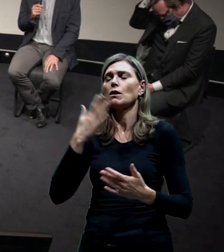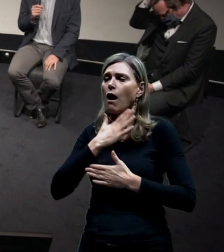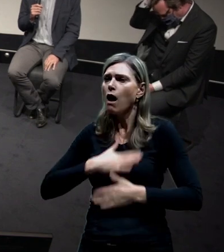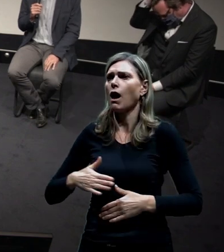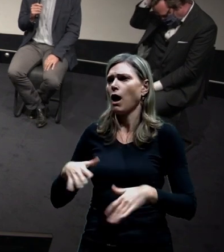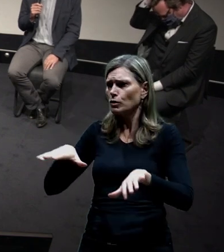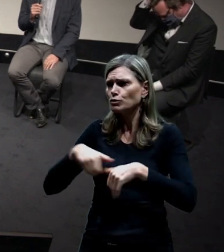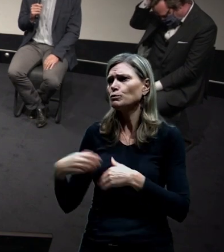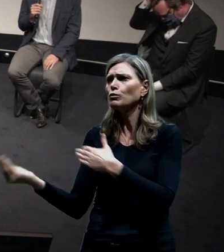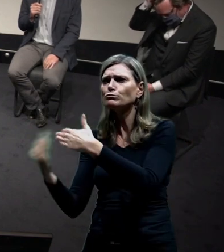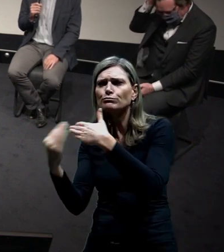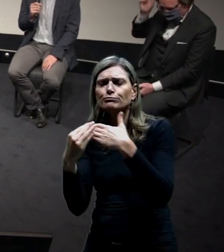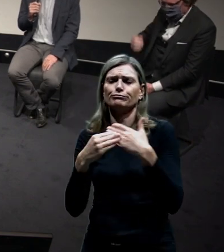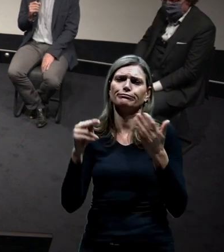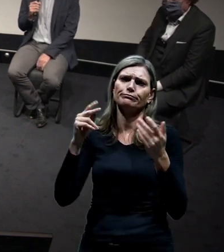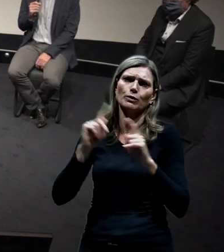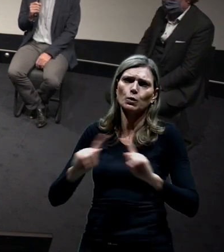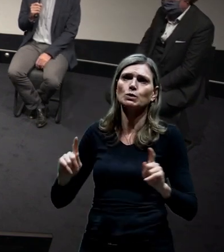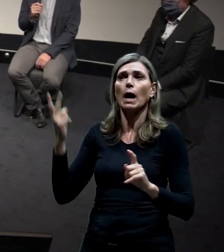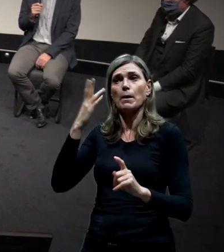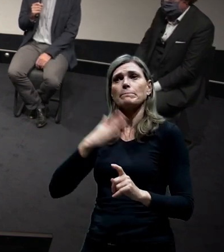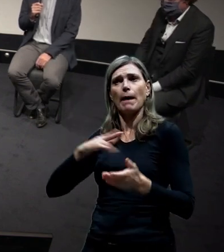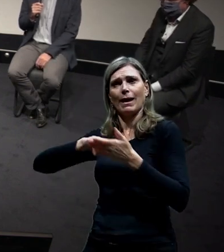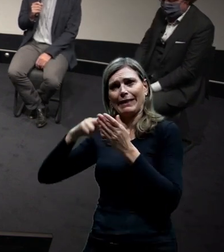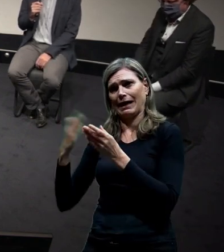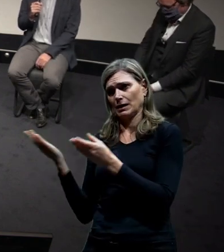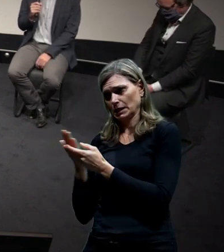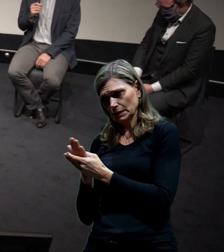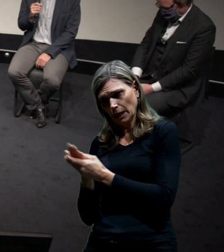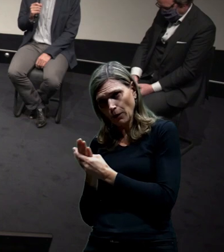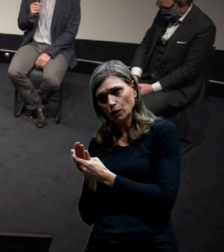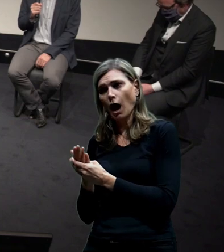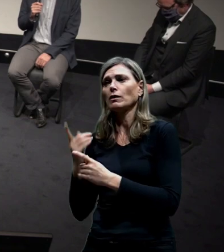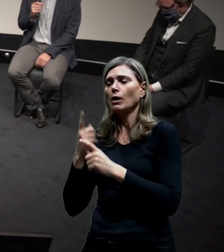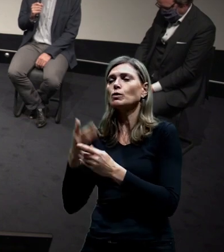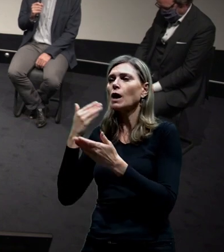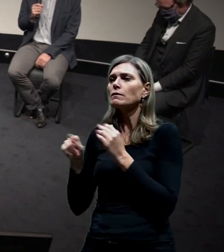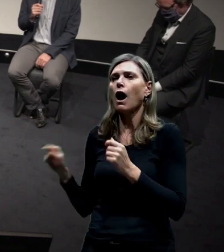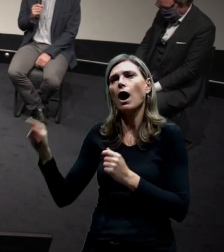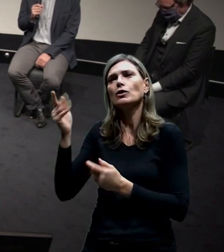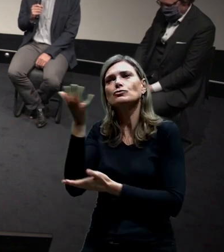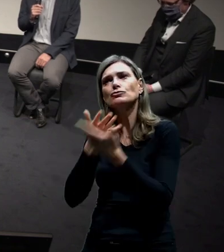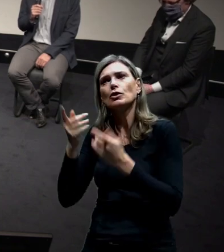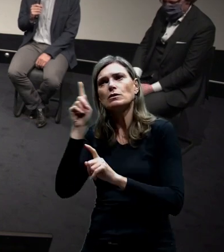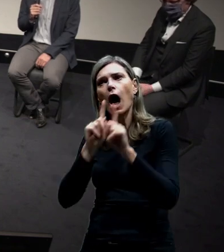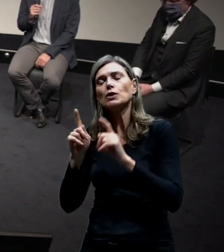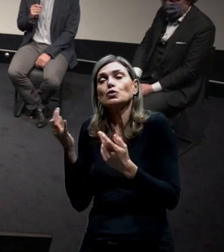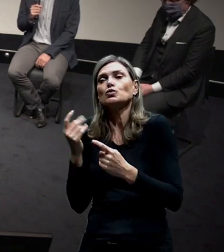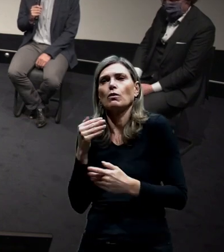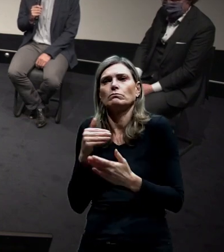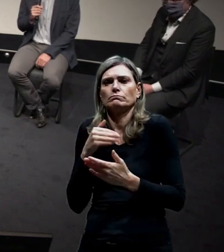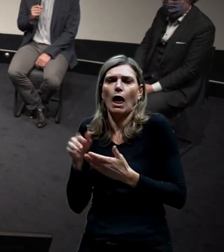technické podklady k tomu, aby jsme se zamysleli a společně utvořili další názor, jakým způsobem pokračovat.